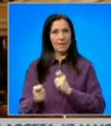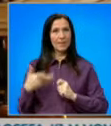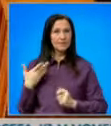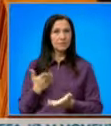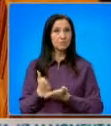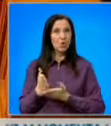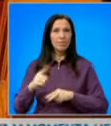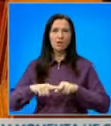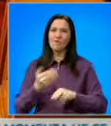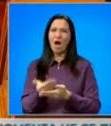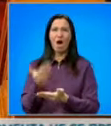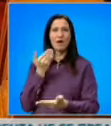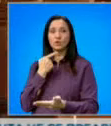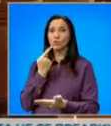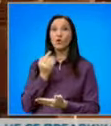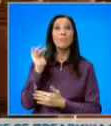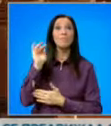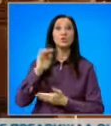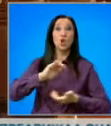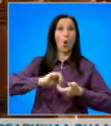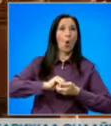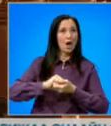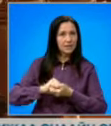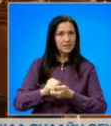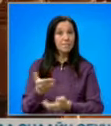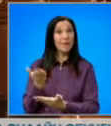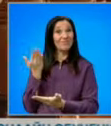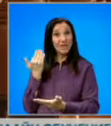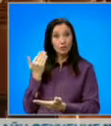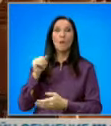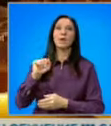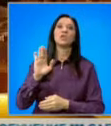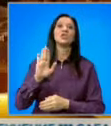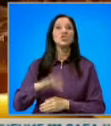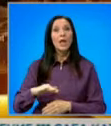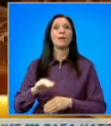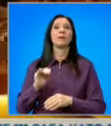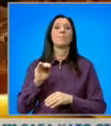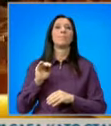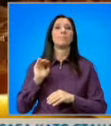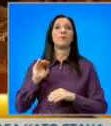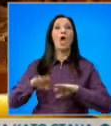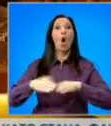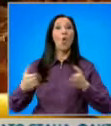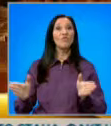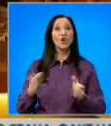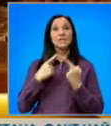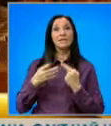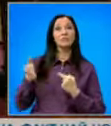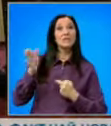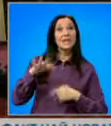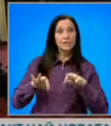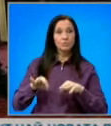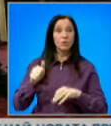Поред Нинова е рано да се говори за бъдещи коалиции предварително, но партията ще остане отворена за разговори след изборите. От